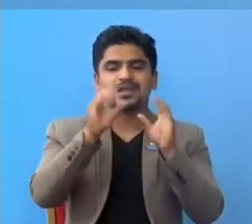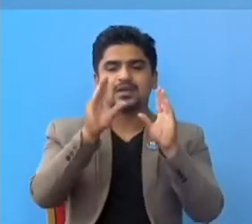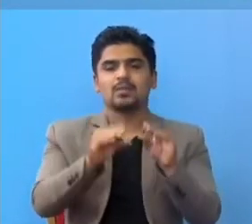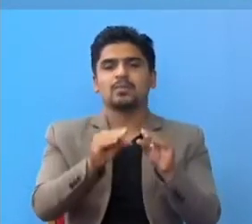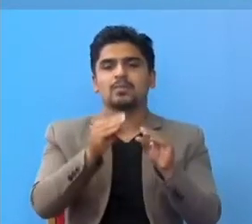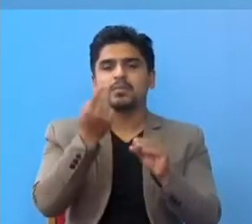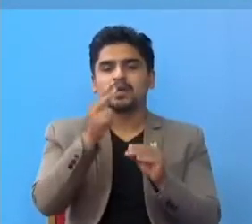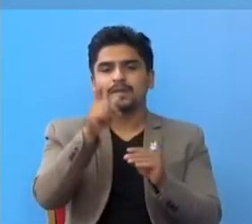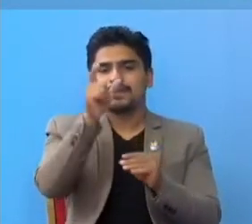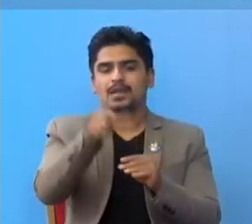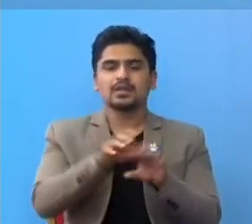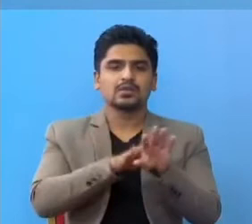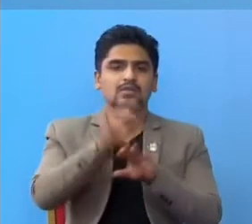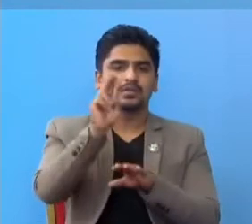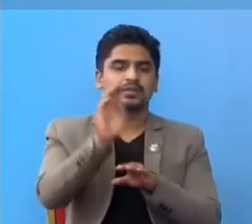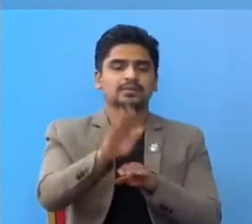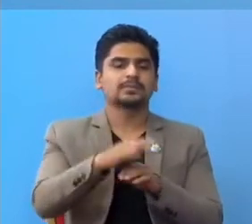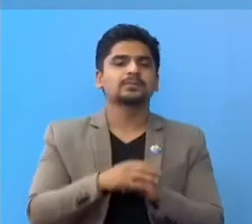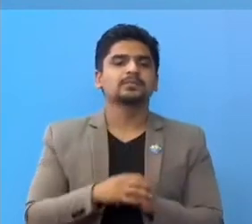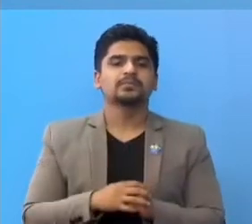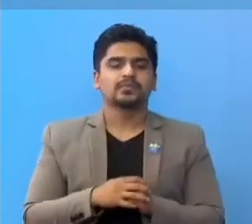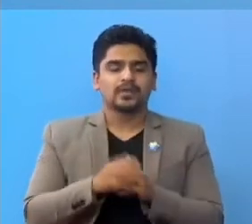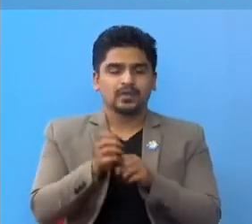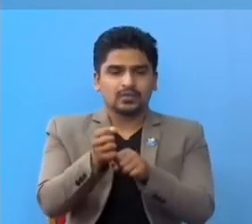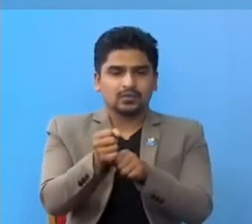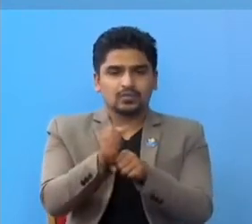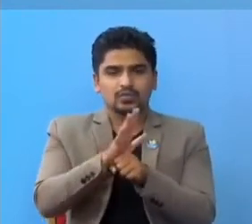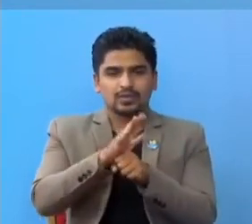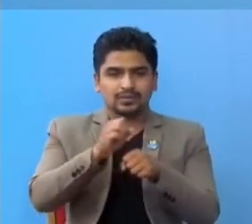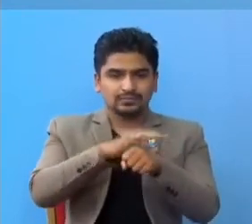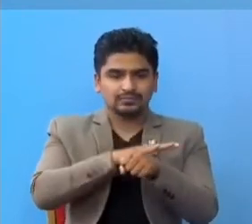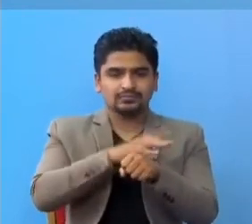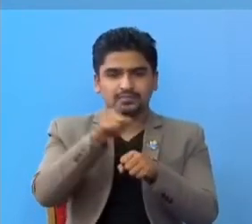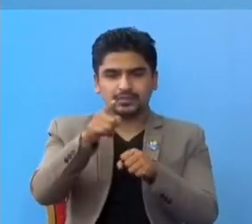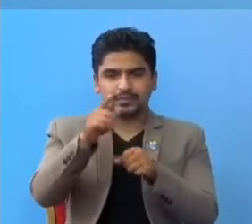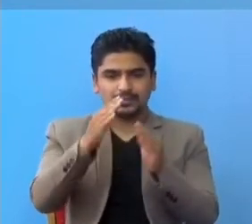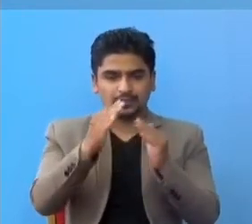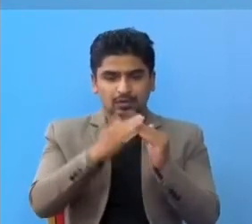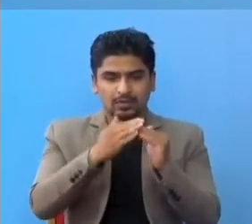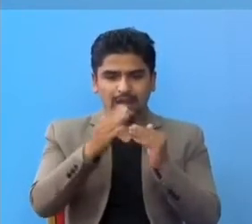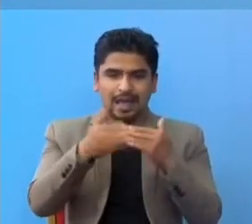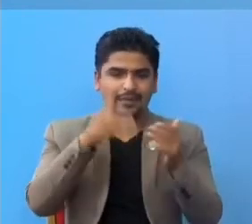वैका वेक्तियरू पर्दा चन, कोरोना संक्रमन तपाई हमरो घर मां